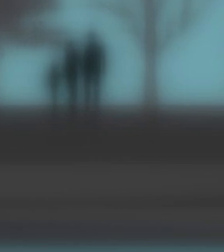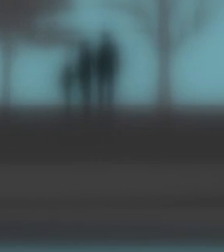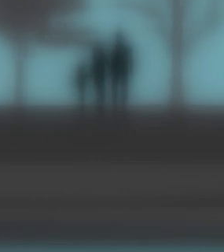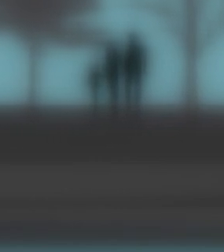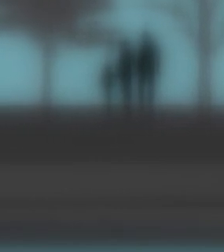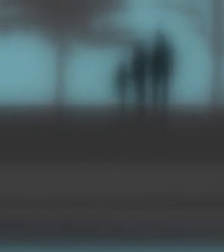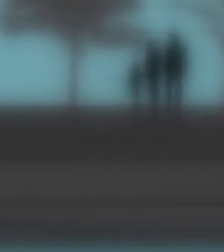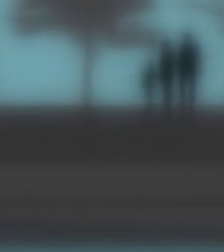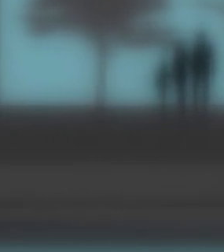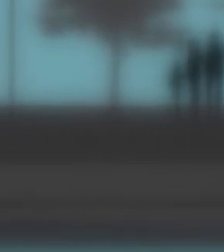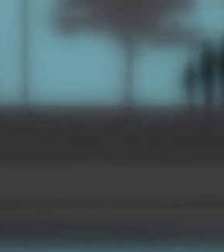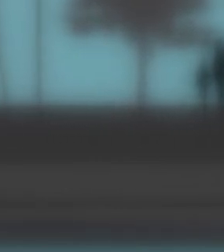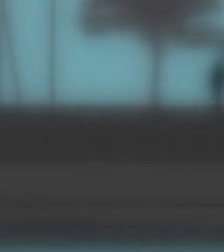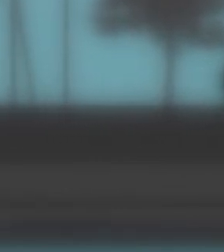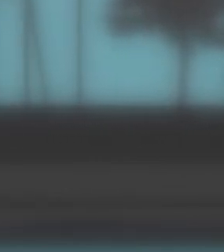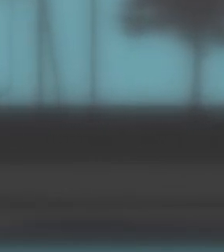to be No